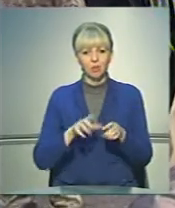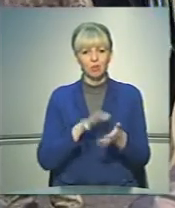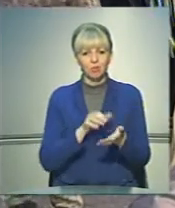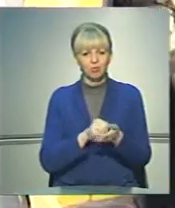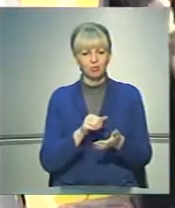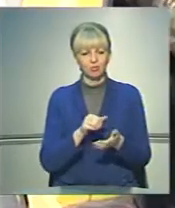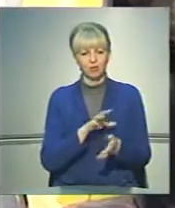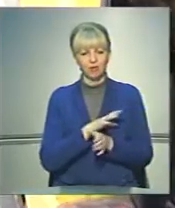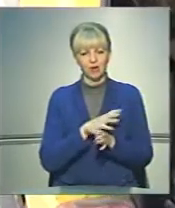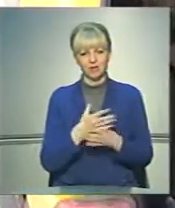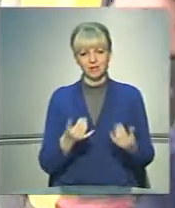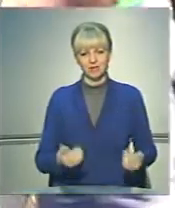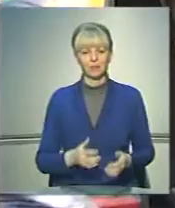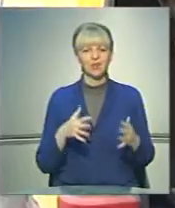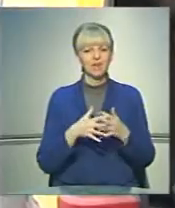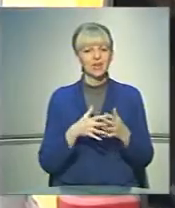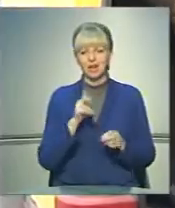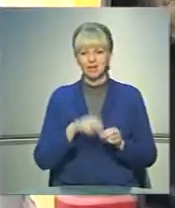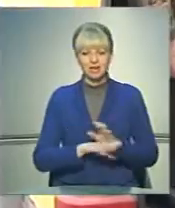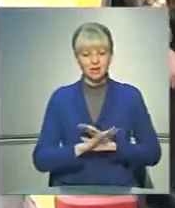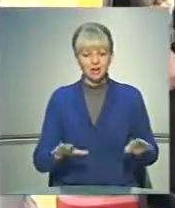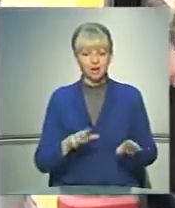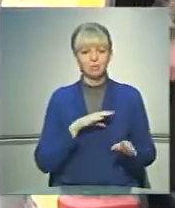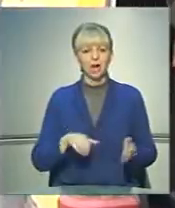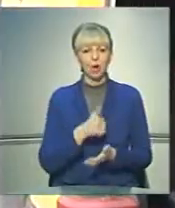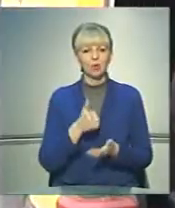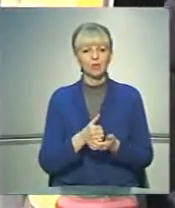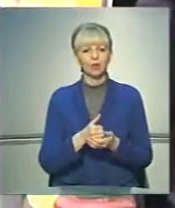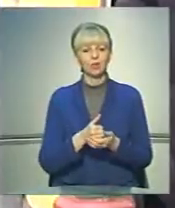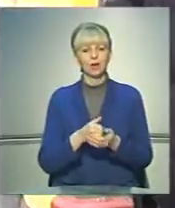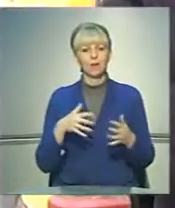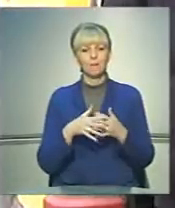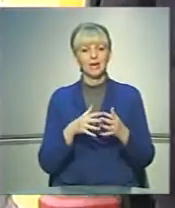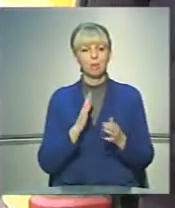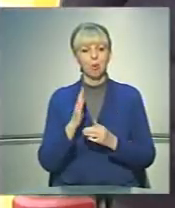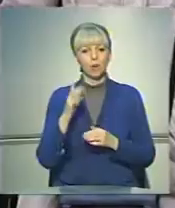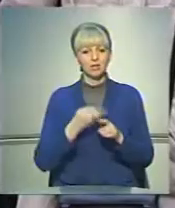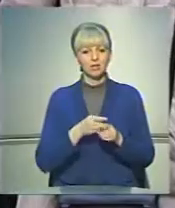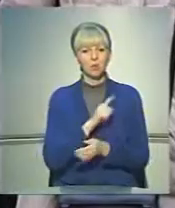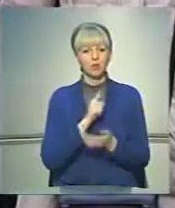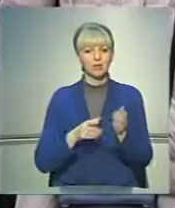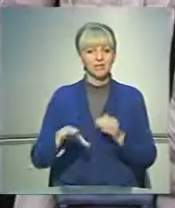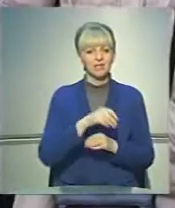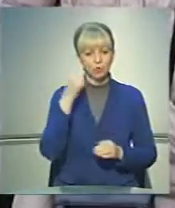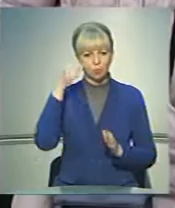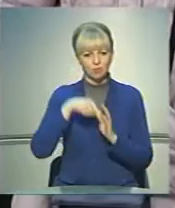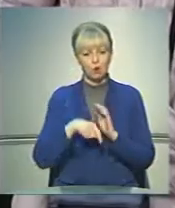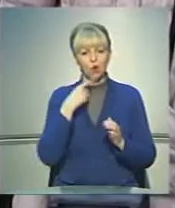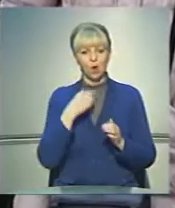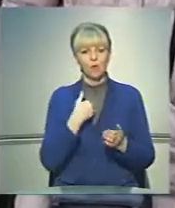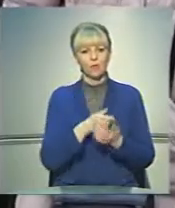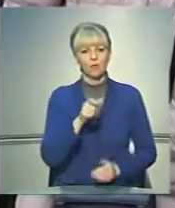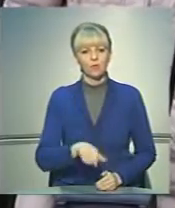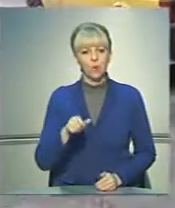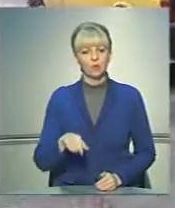буває і все. Війна не закінчилась, і найголовніший бій попереду. І це мають всі усвідомити, кажуть волонтери.